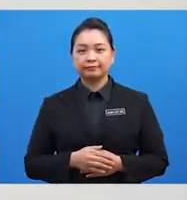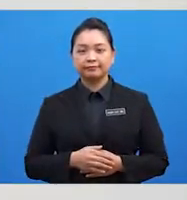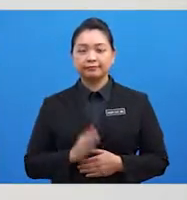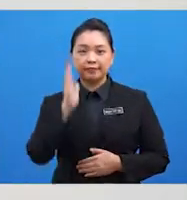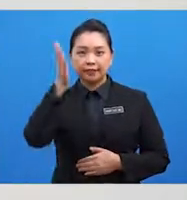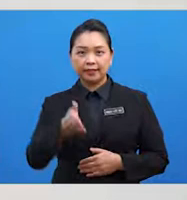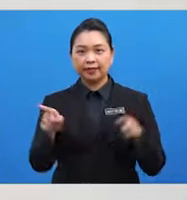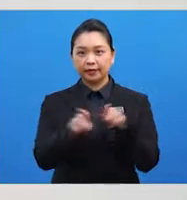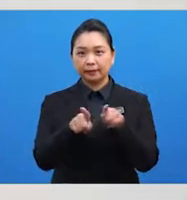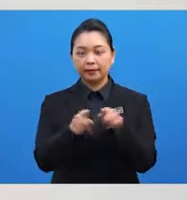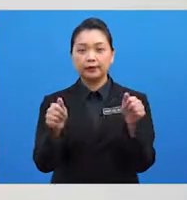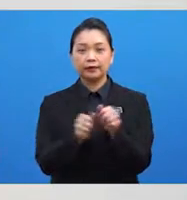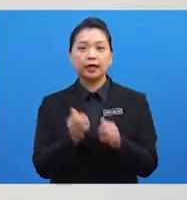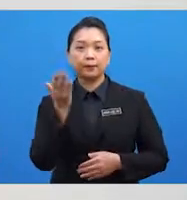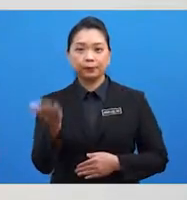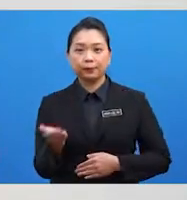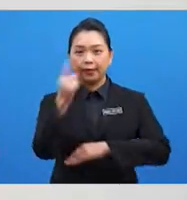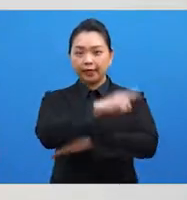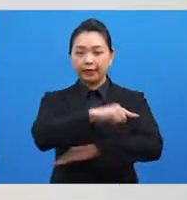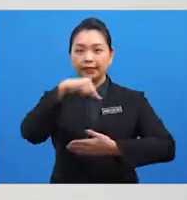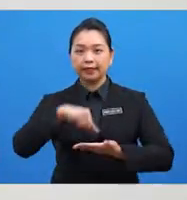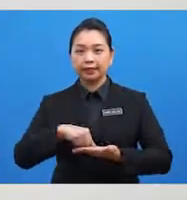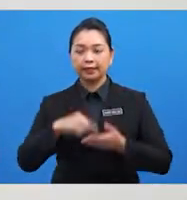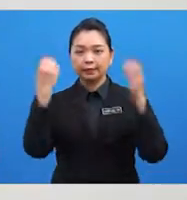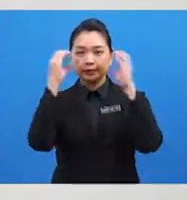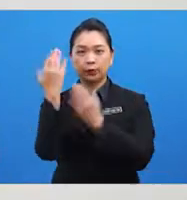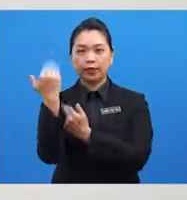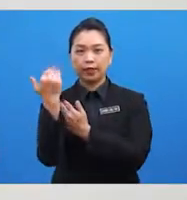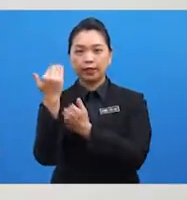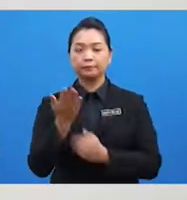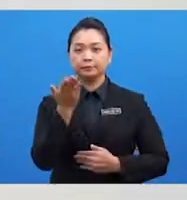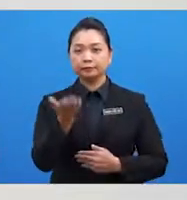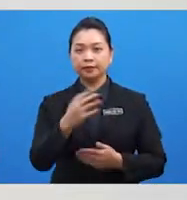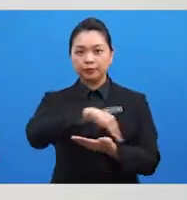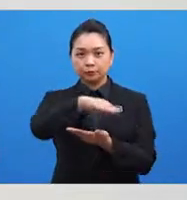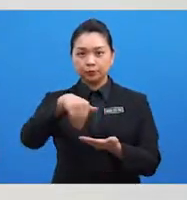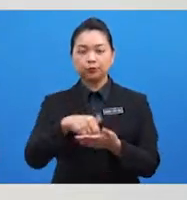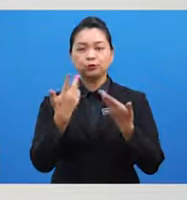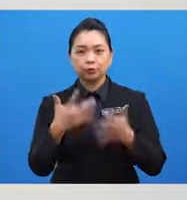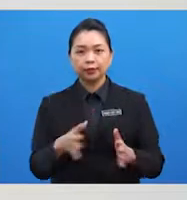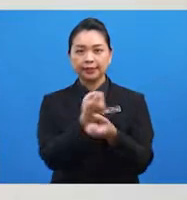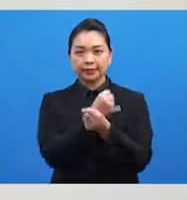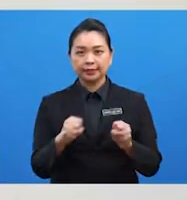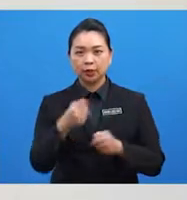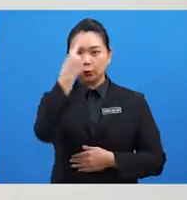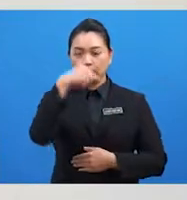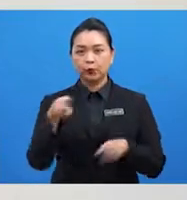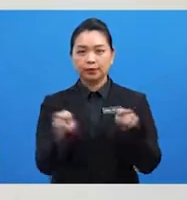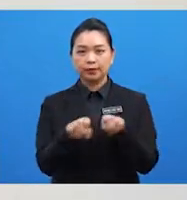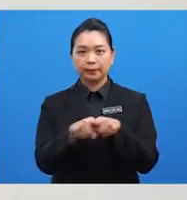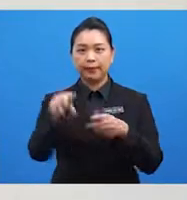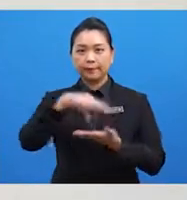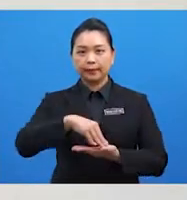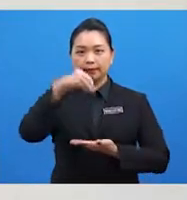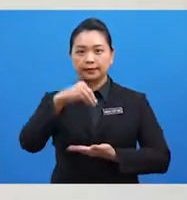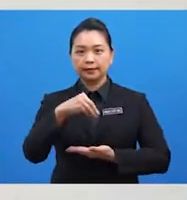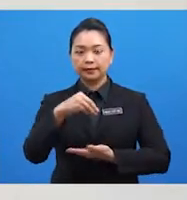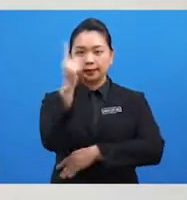menonton!